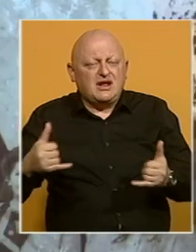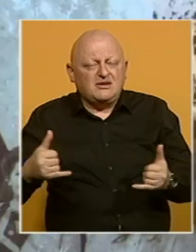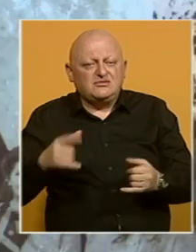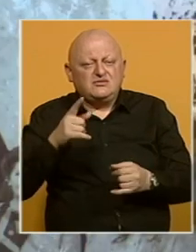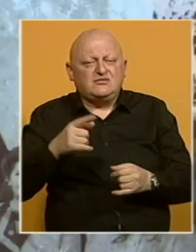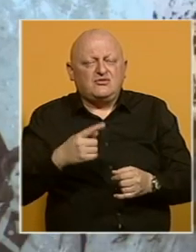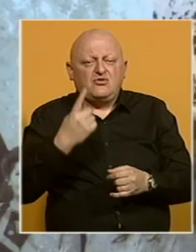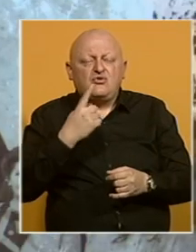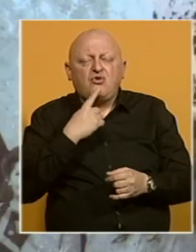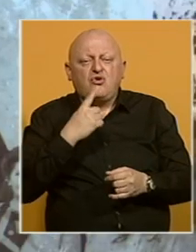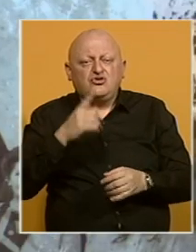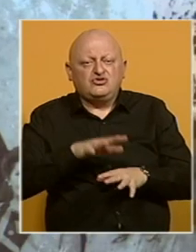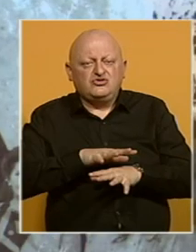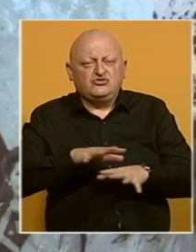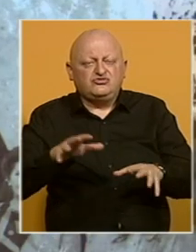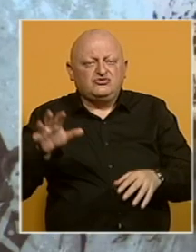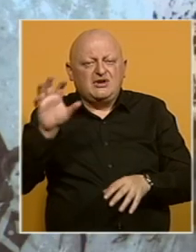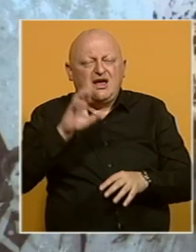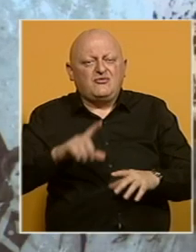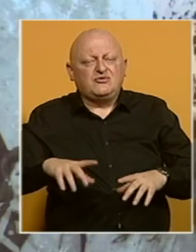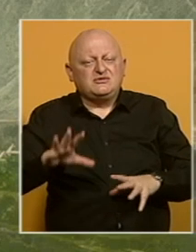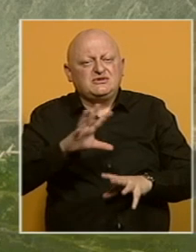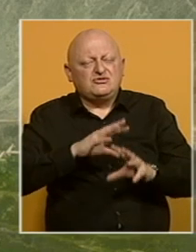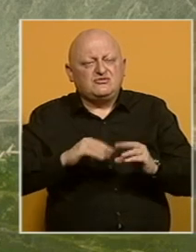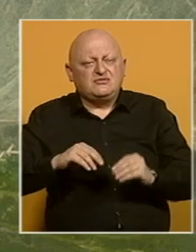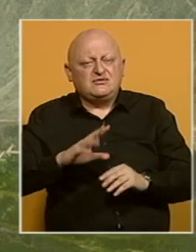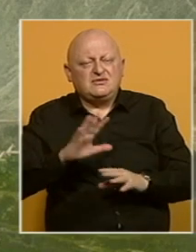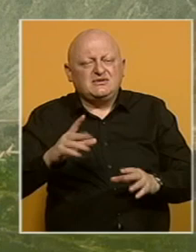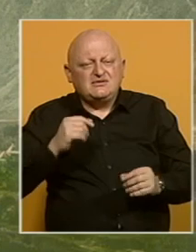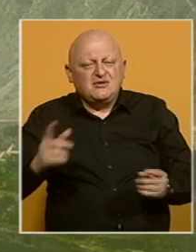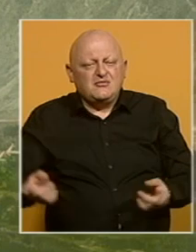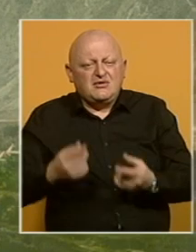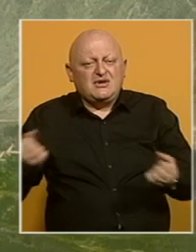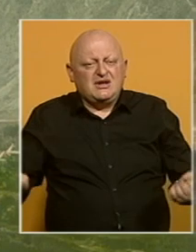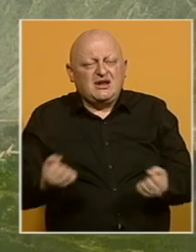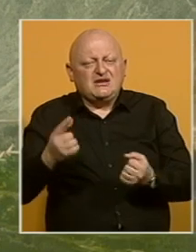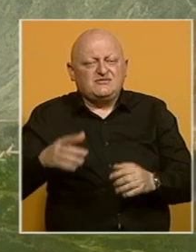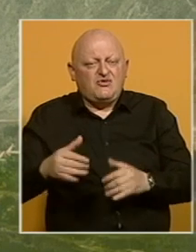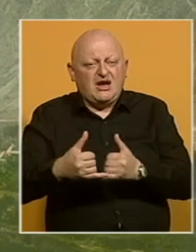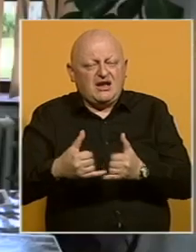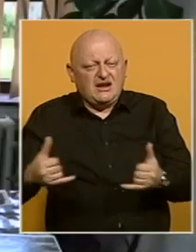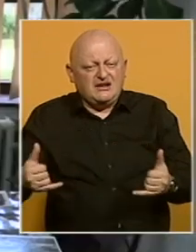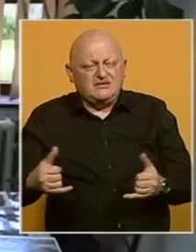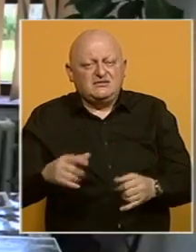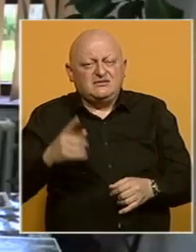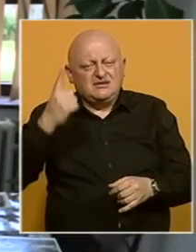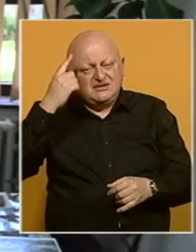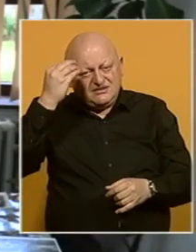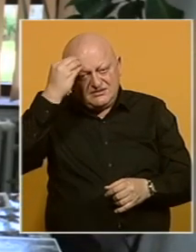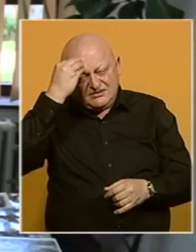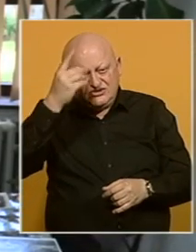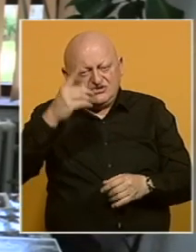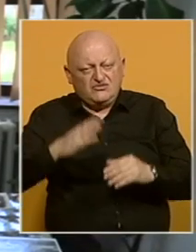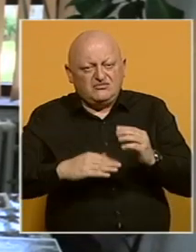Oni su bili ti koji su širili evropski duh i podsticali sve mještane na razvoj ovog radića. Sjećanje na njihova